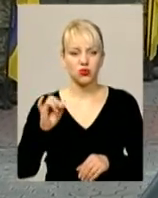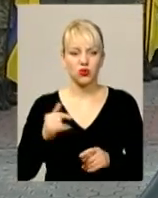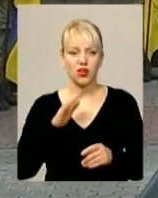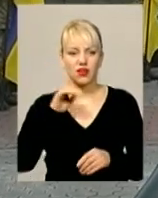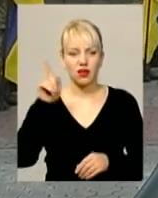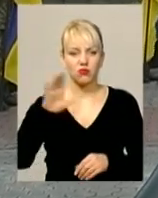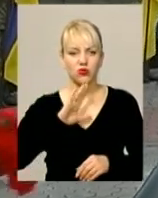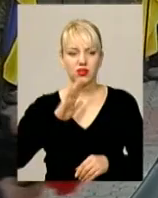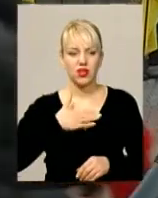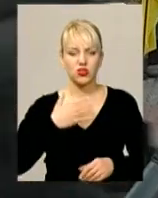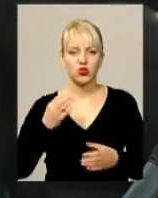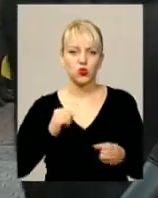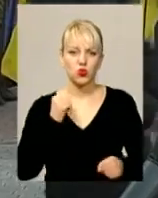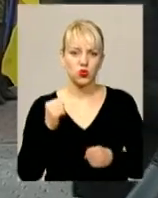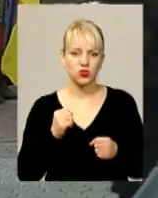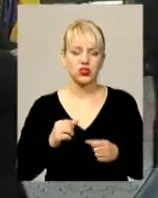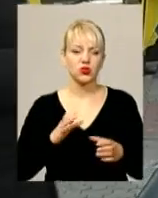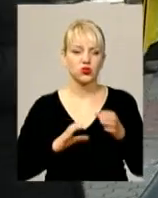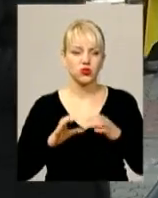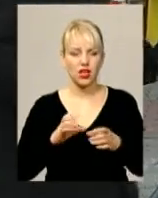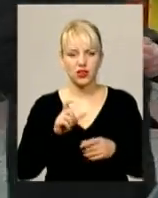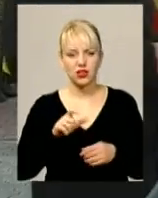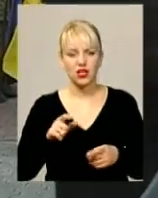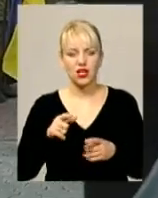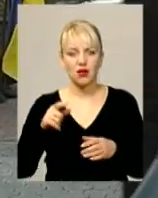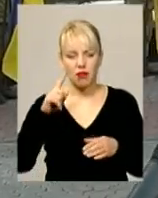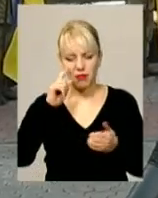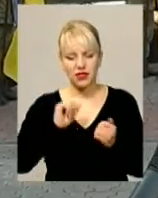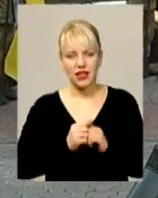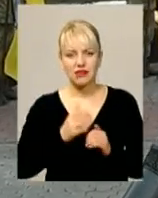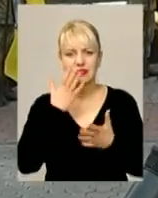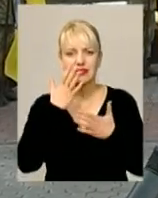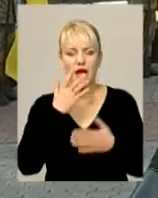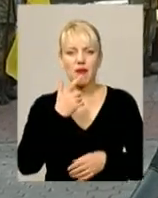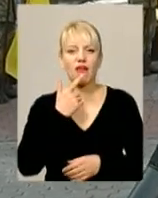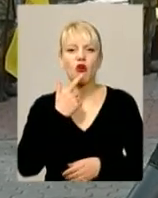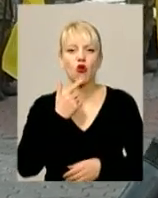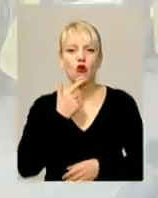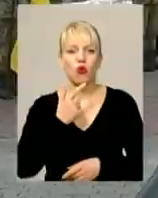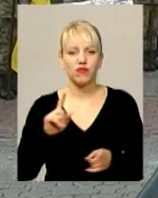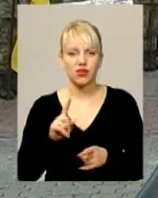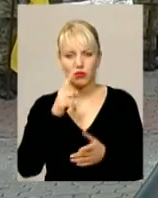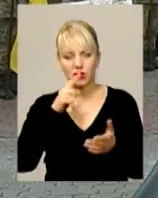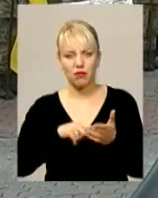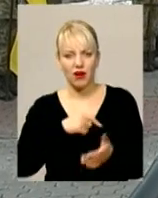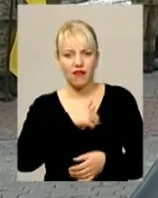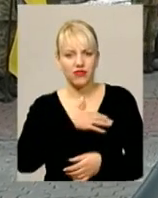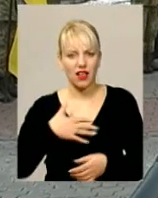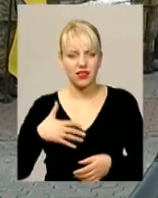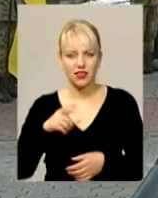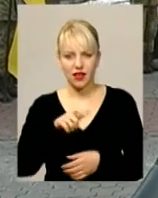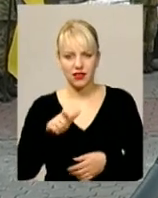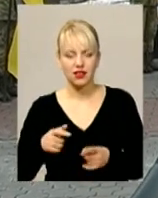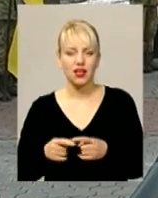студенти, безпосередньо, вони пам'ятають досі той запах крові, який на них навіть потрапляв, тому що були в самому епіцентрі. Не хочеться пам'ятати ось цей